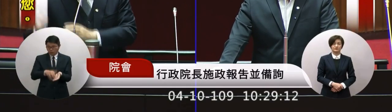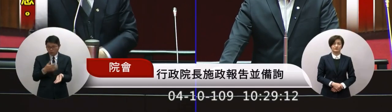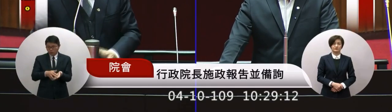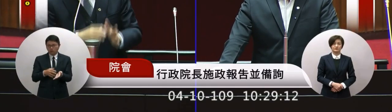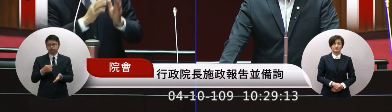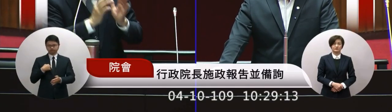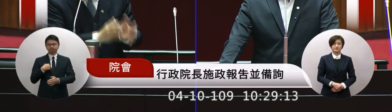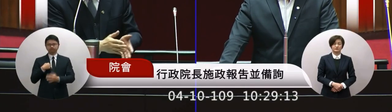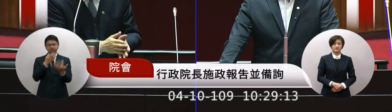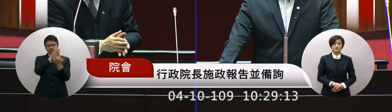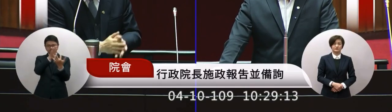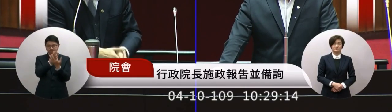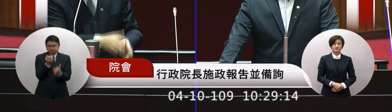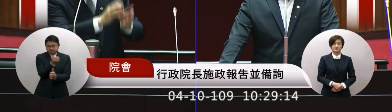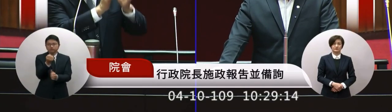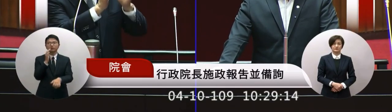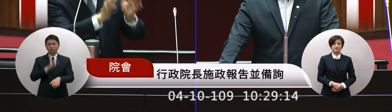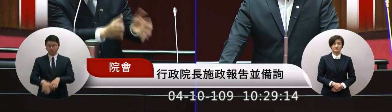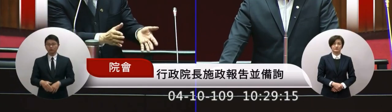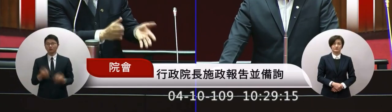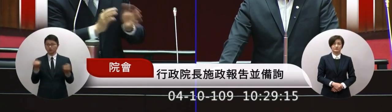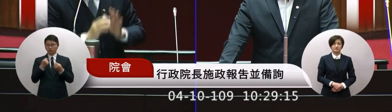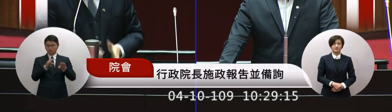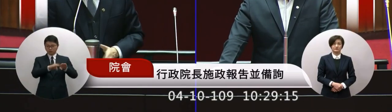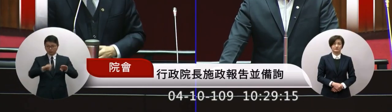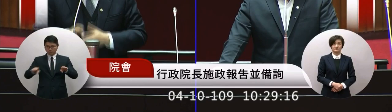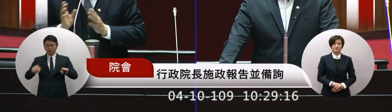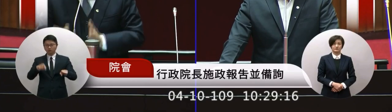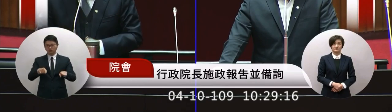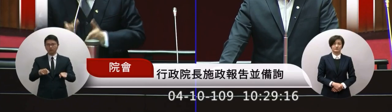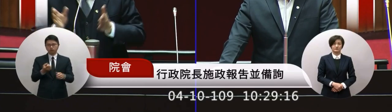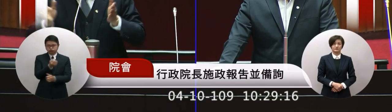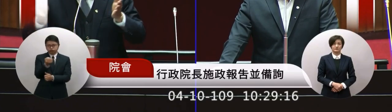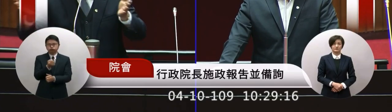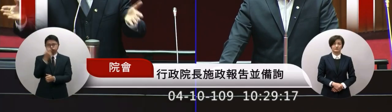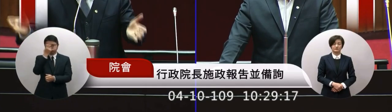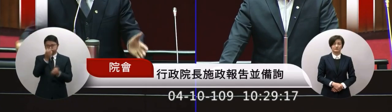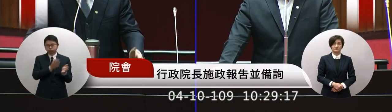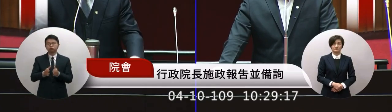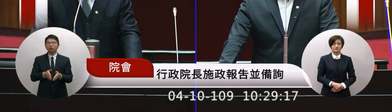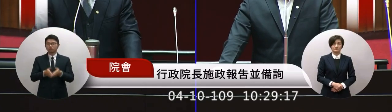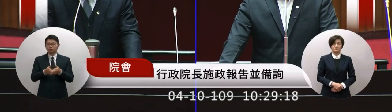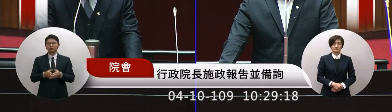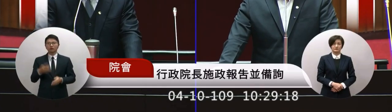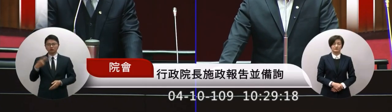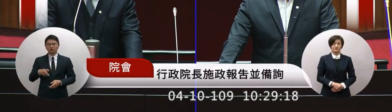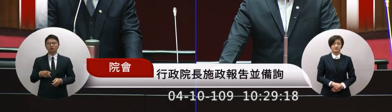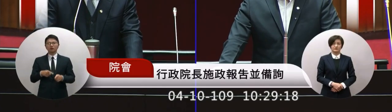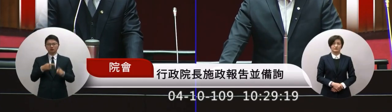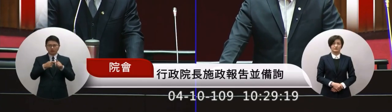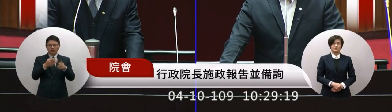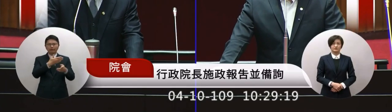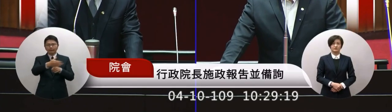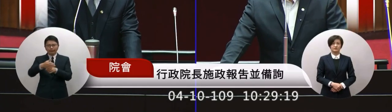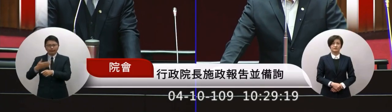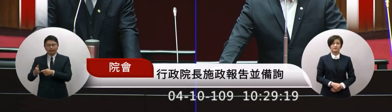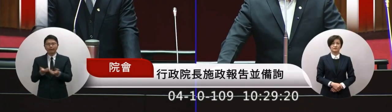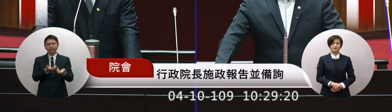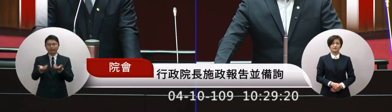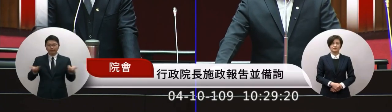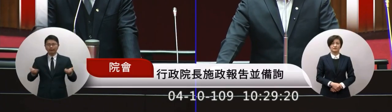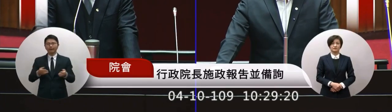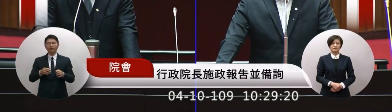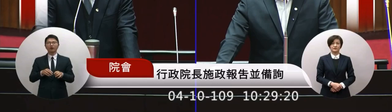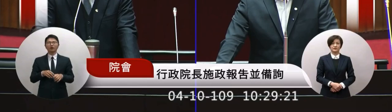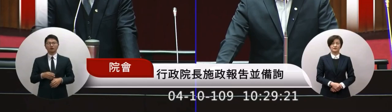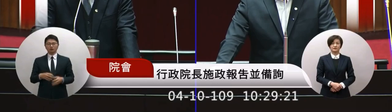比如停車場就一定總量管制比如什麼地方就昏流等等就是基於